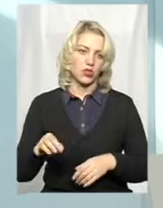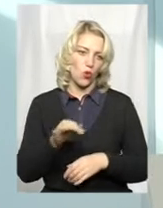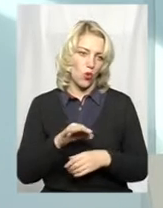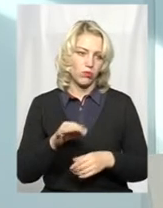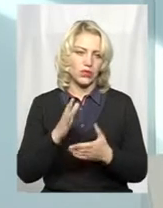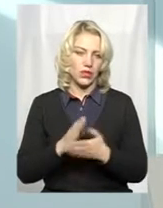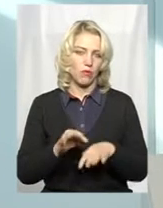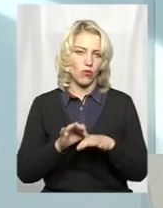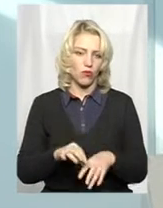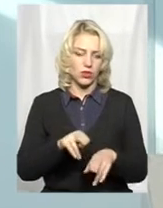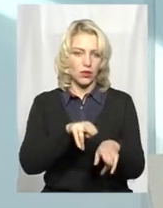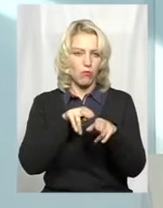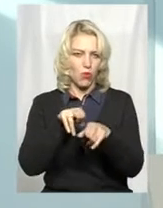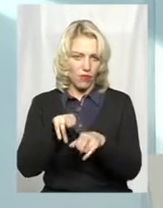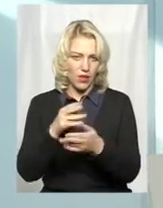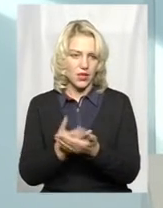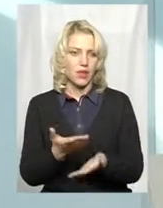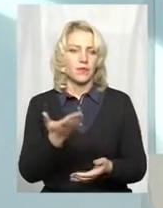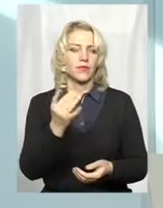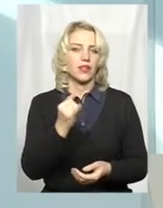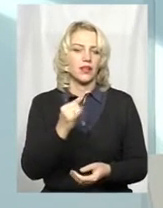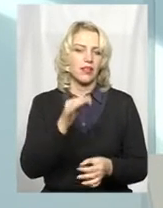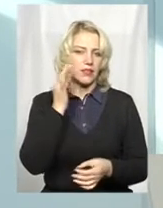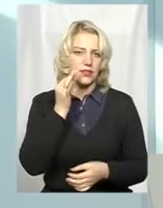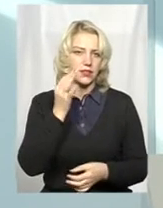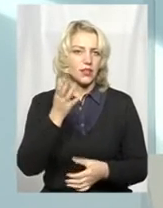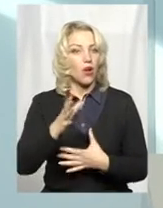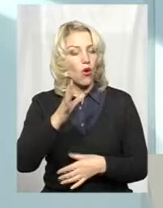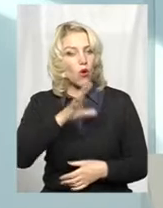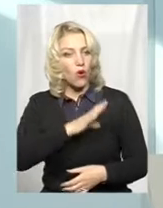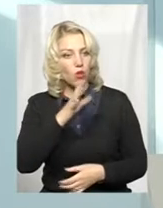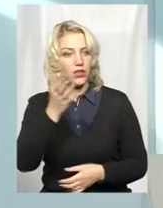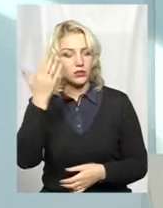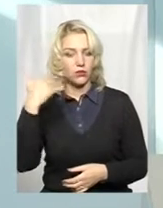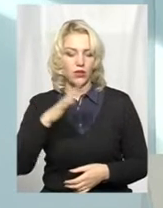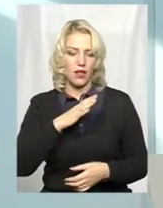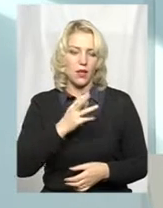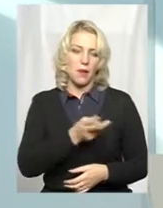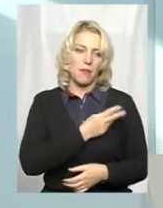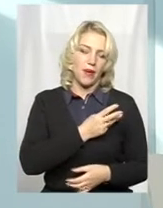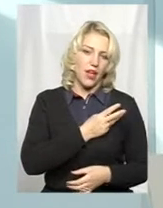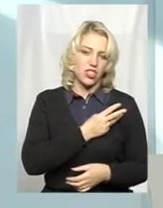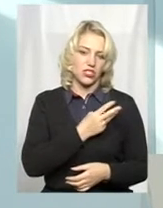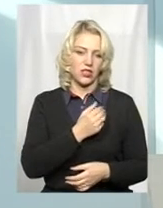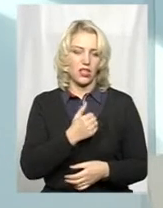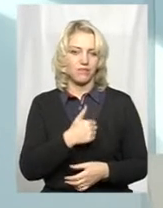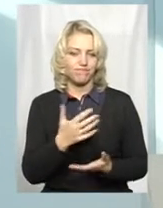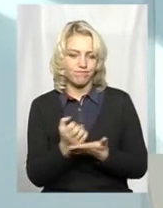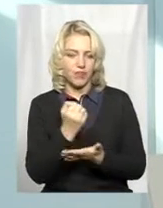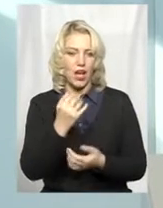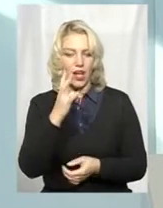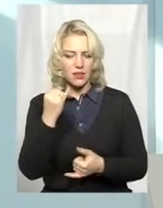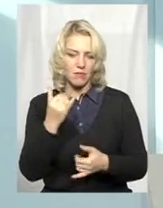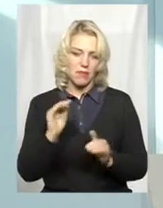Є прогоди пса полювання. Лисиця колись була бажаним трофеєм, зараз вона менш така цінна, але хутро